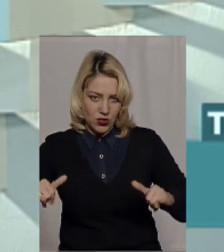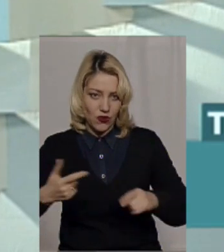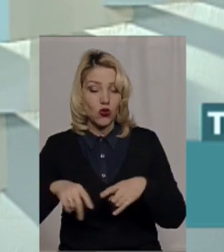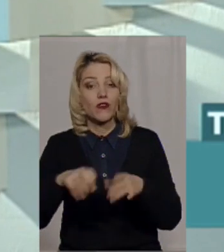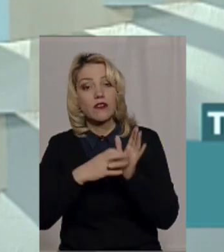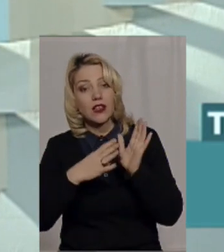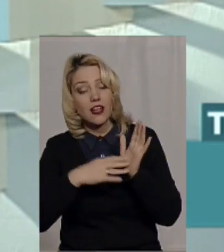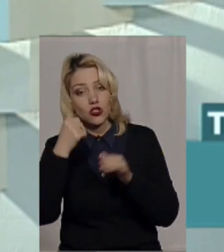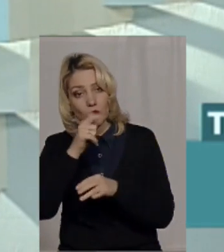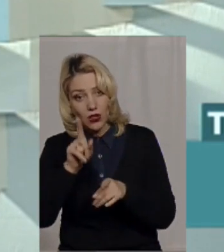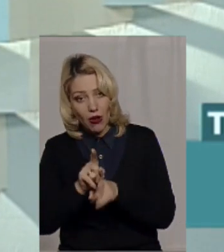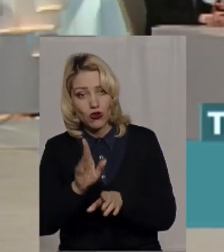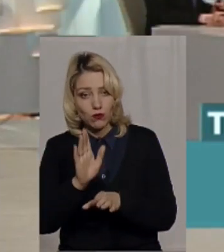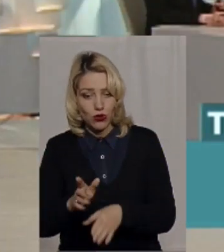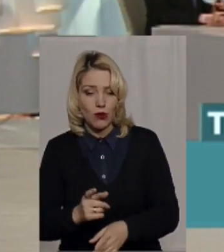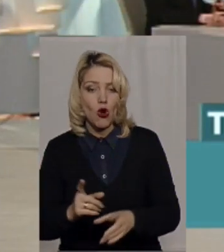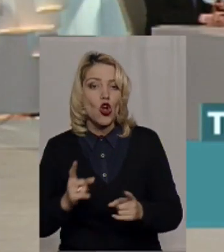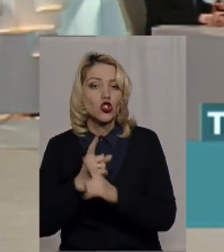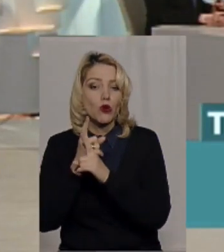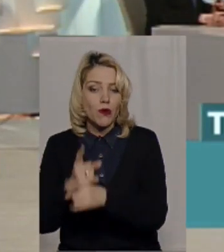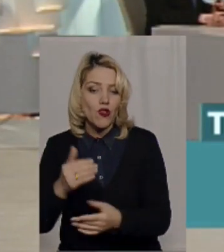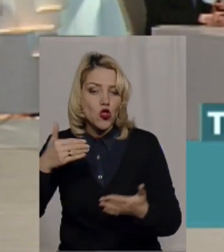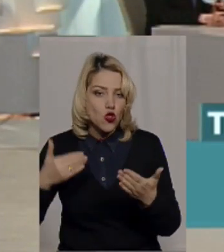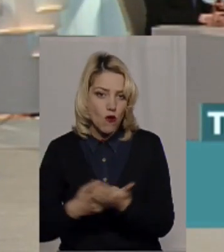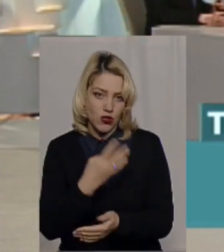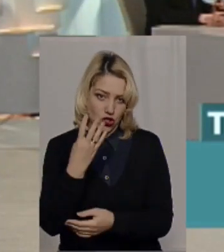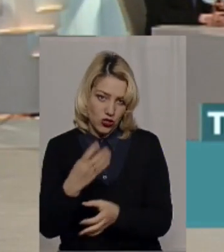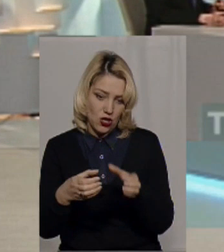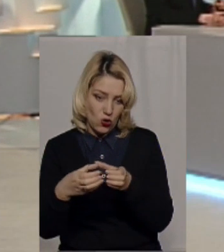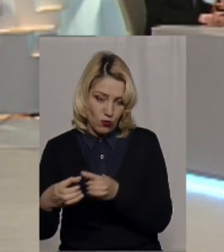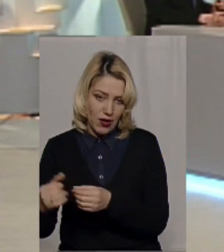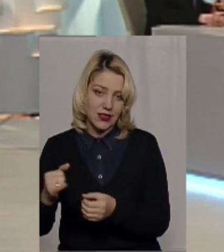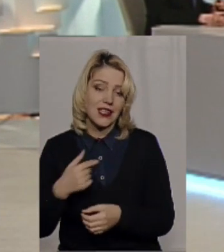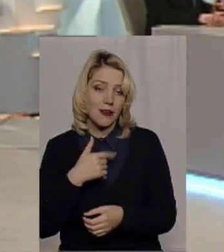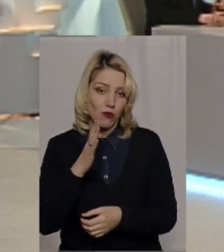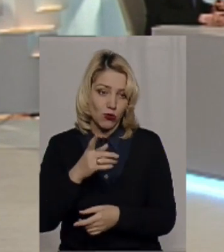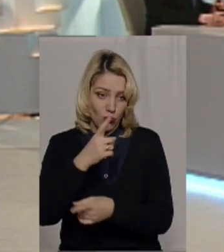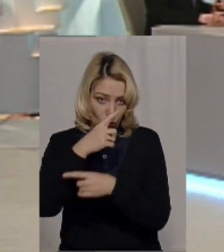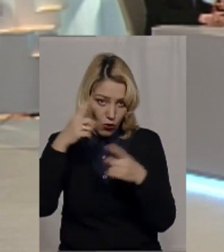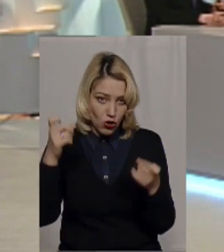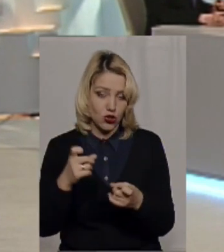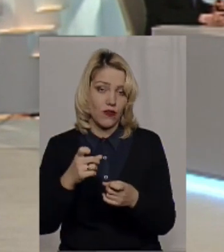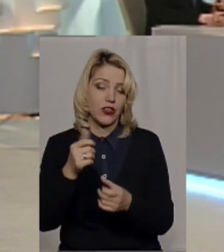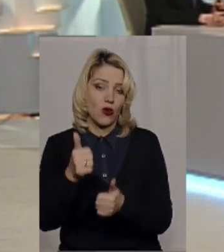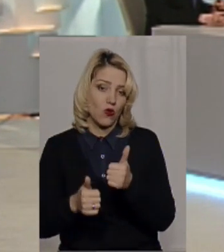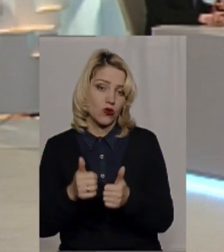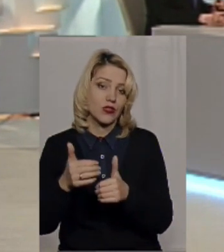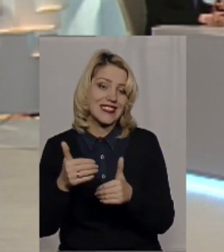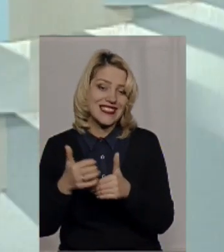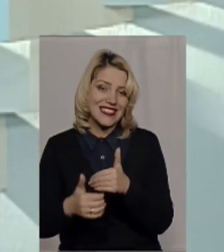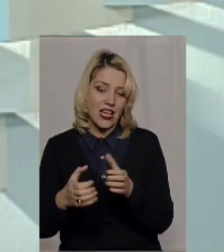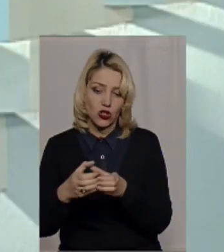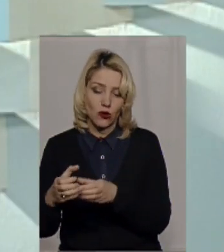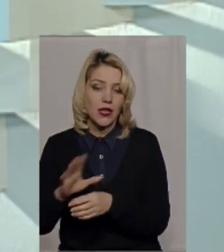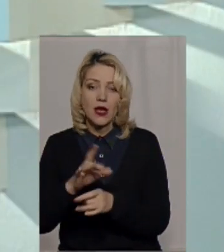ми також будемо супроводжувати нових чотири громади. Принагідно, хочу сказати, що ми будемо оголошувати конкурс серед громад. Не